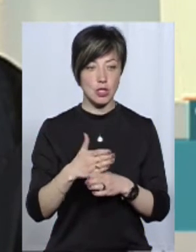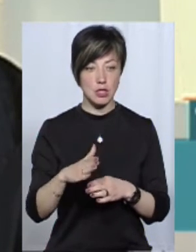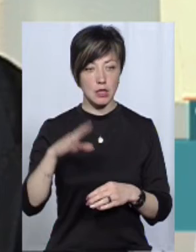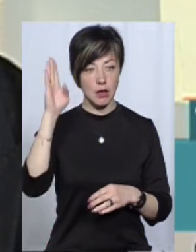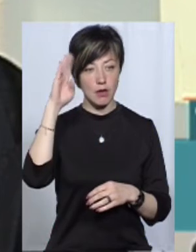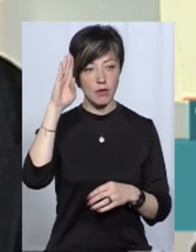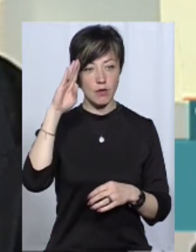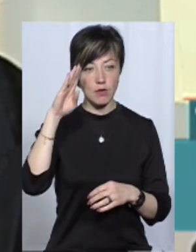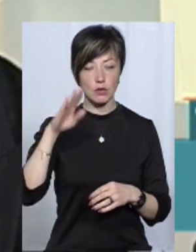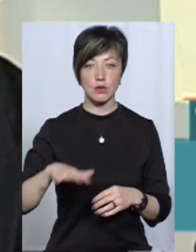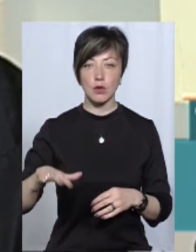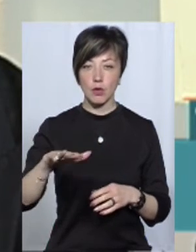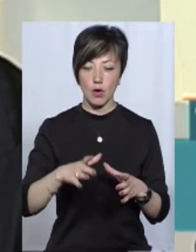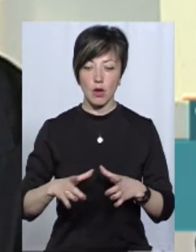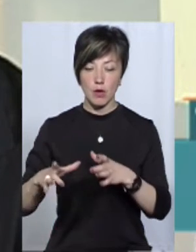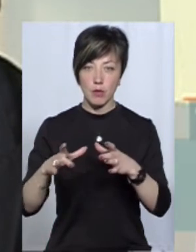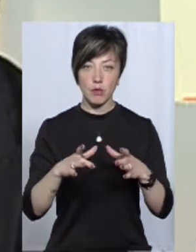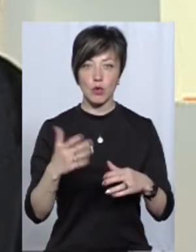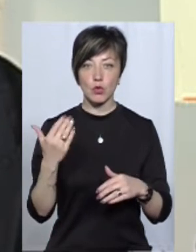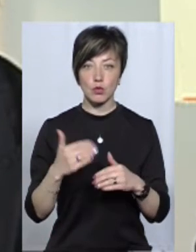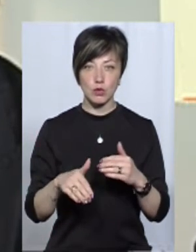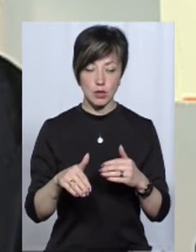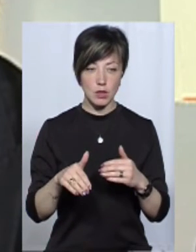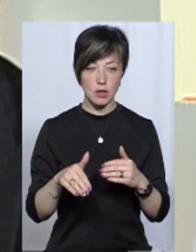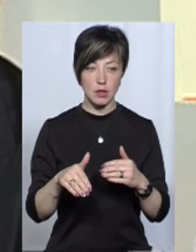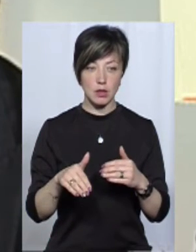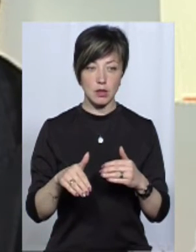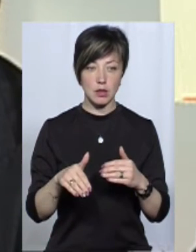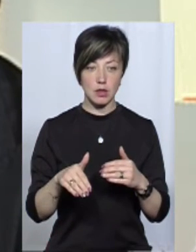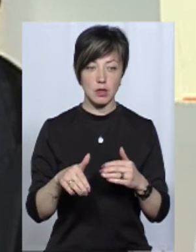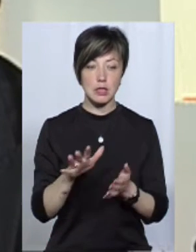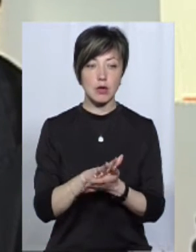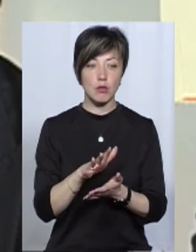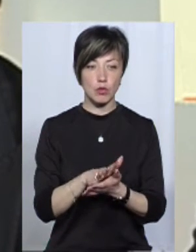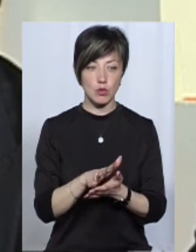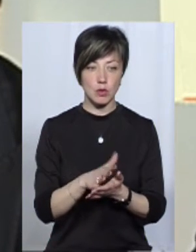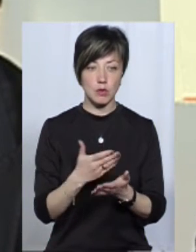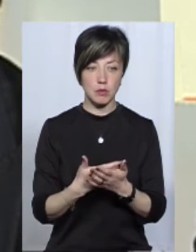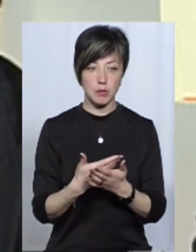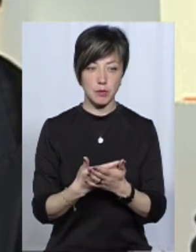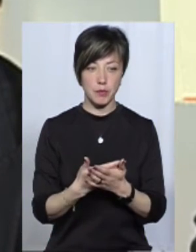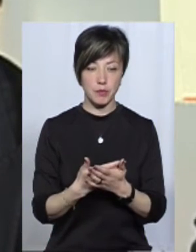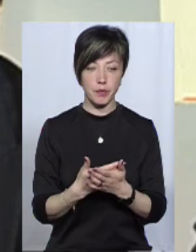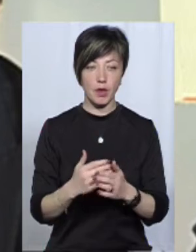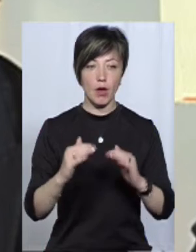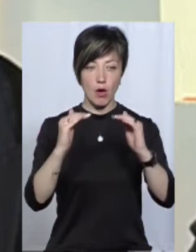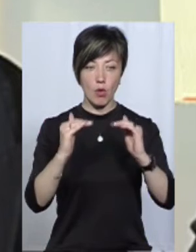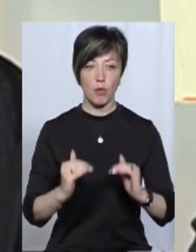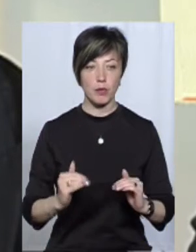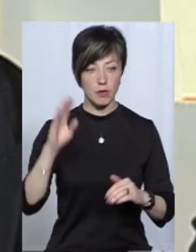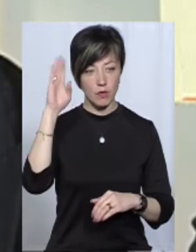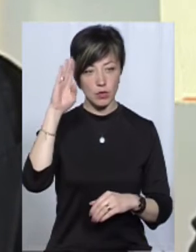частина нашої водойми вже притріпіла біологічного забруднення. Мається на увазі, обмілила.